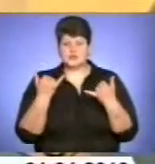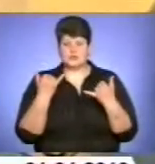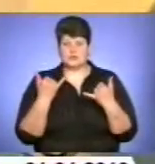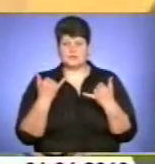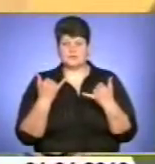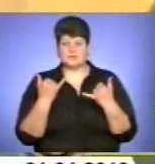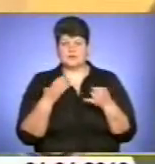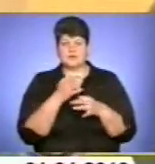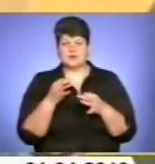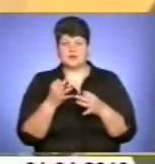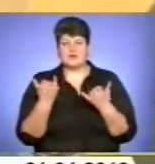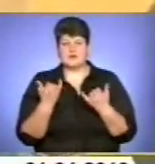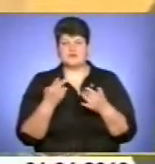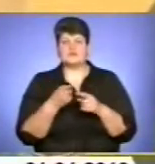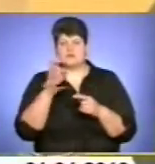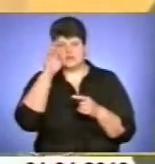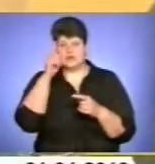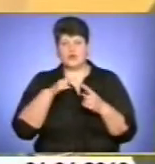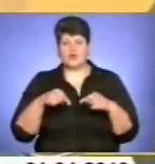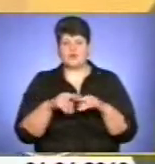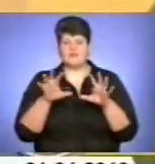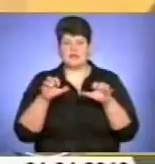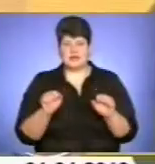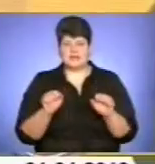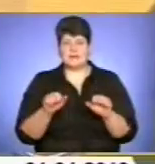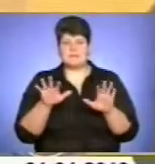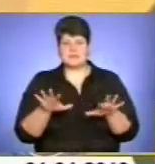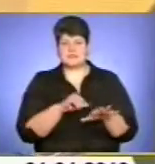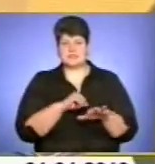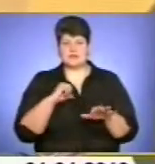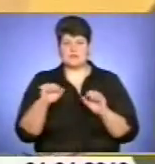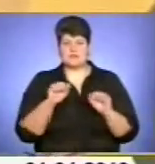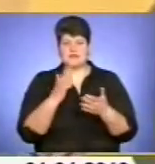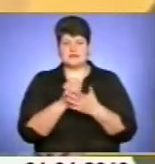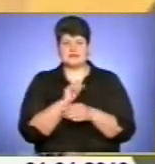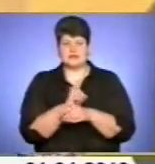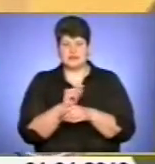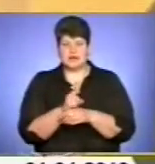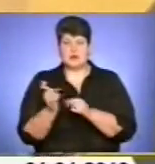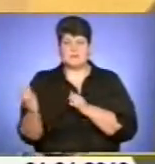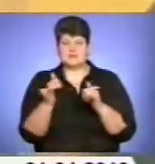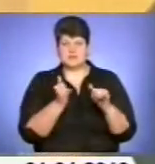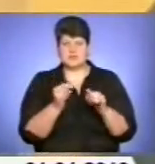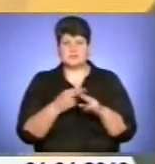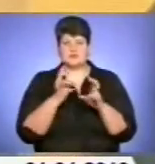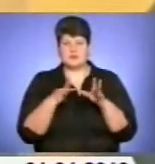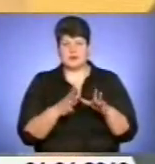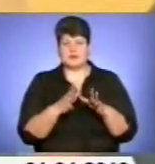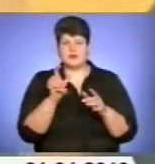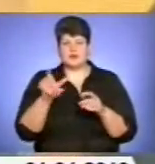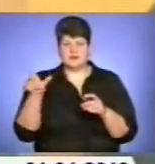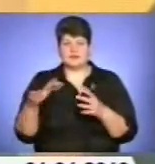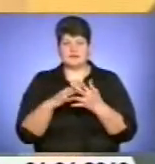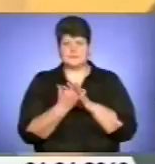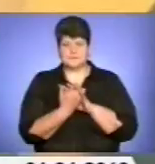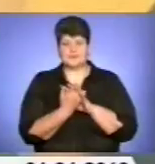Перед руководителями господарственних органів власи і містного самоуправління стоять задачи обеспечити безпеку граждан населённих пунктів